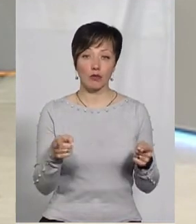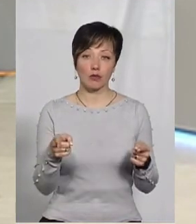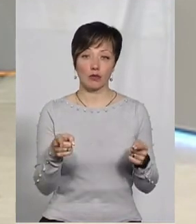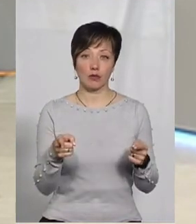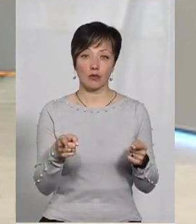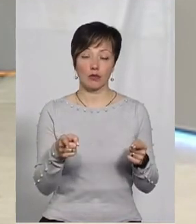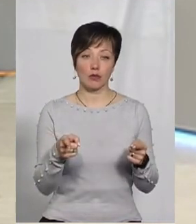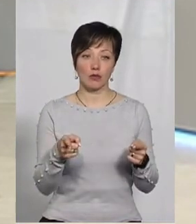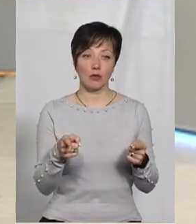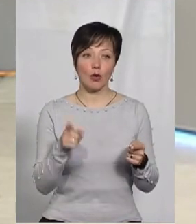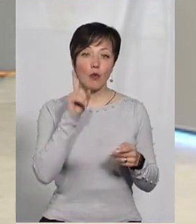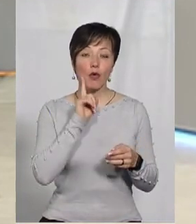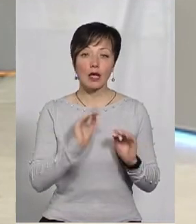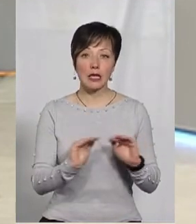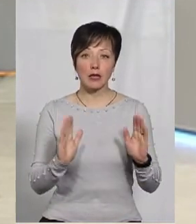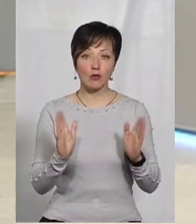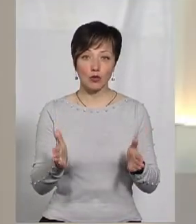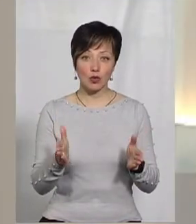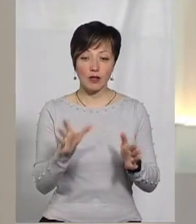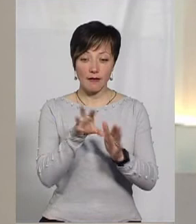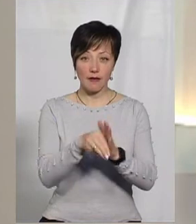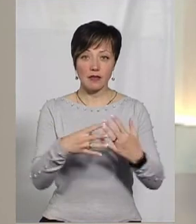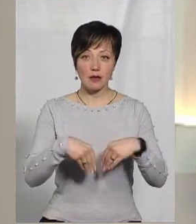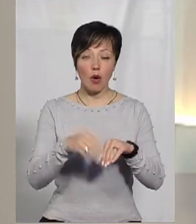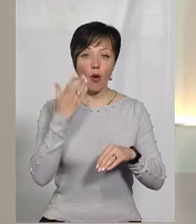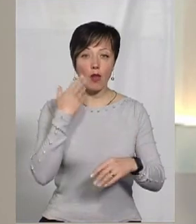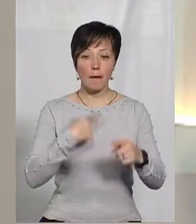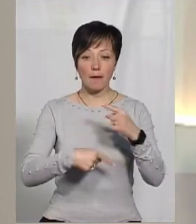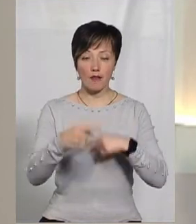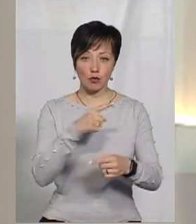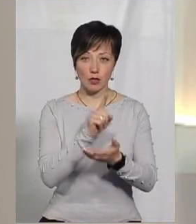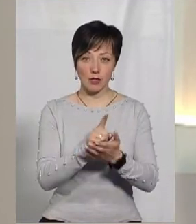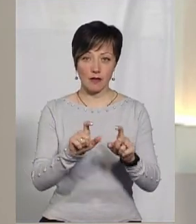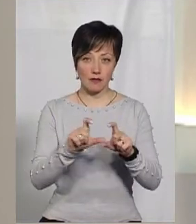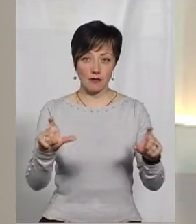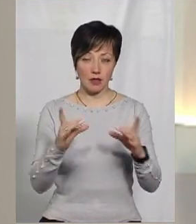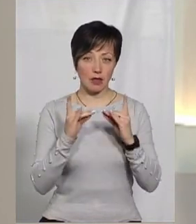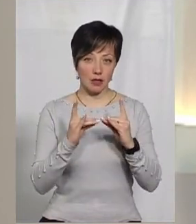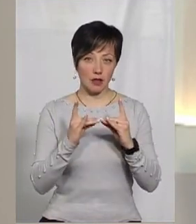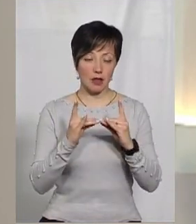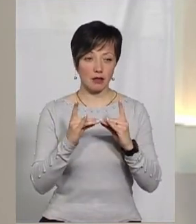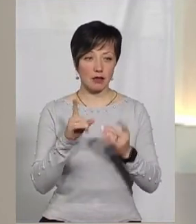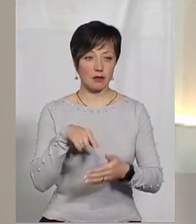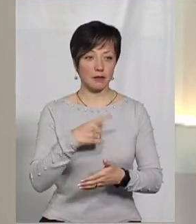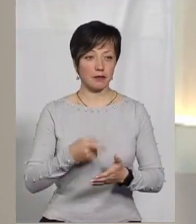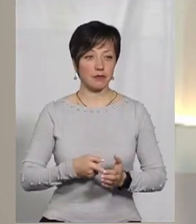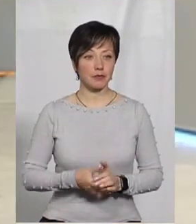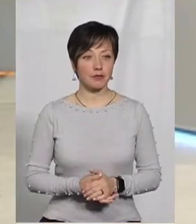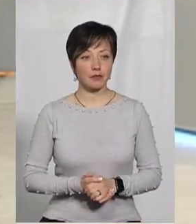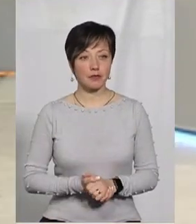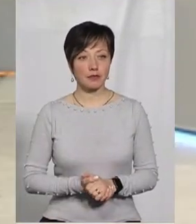доколи діти будуть в сім'ях і коли вони повинні будуть повернутися в інтернати?